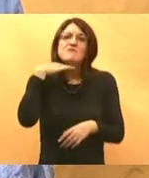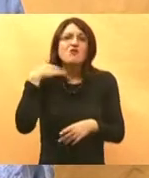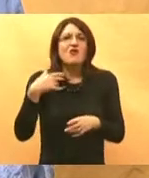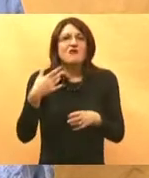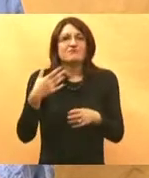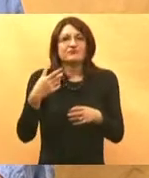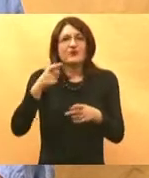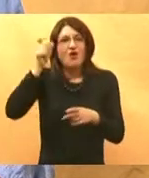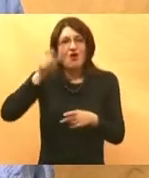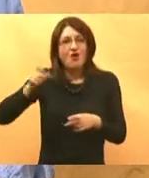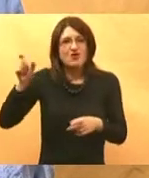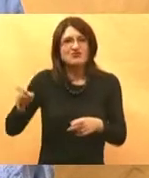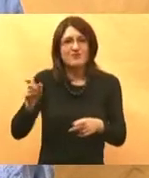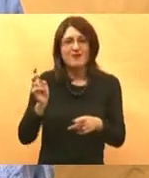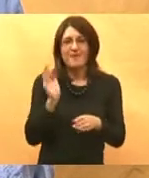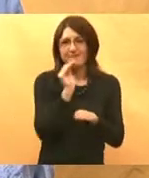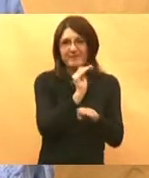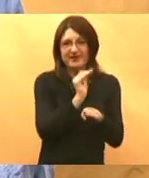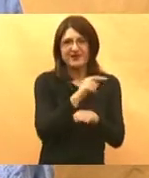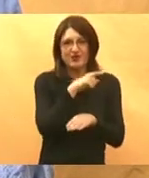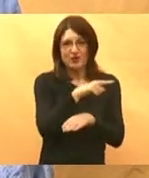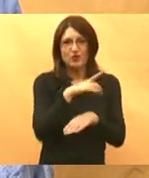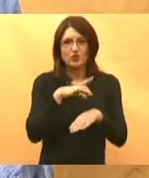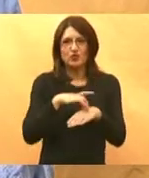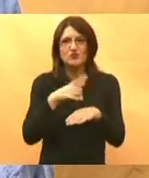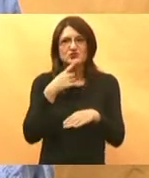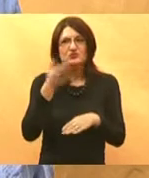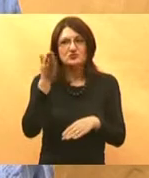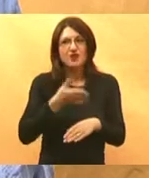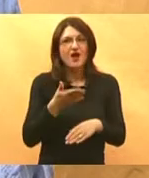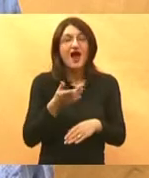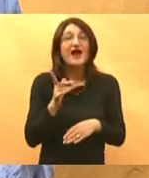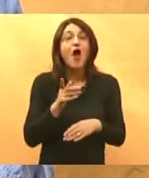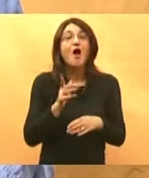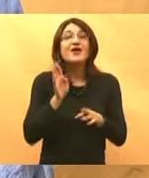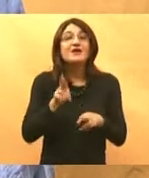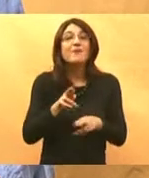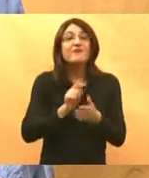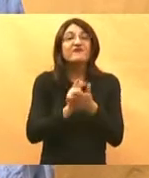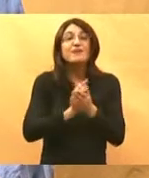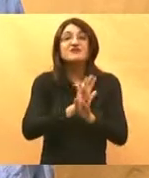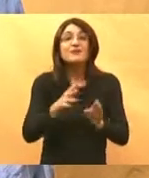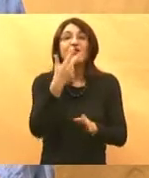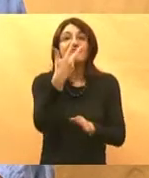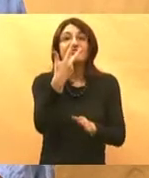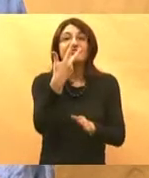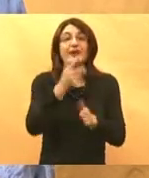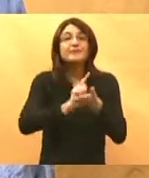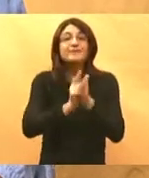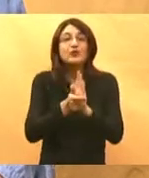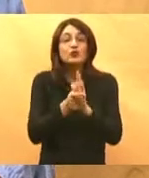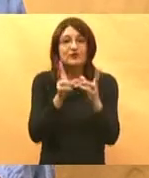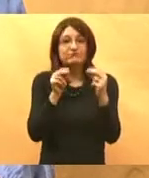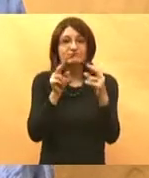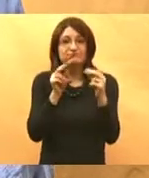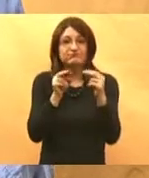dostupnost lječnika smanjuje na jedan minimum minimum. Ja mislim da je u prosjeku sada tri minute po pacijentu. Upravo ćemo. Katastrofa. bi jako radao to Hoću reći